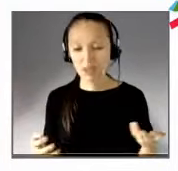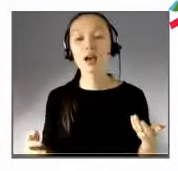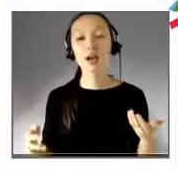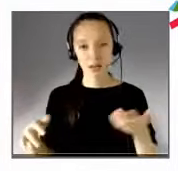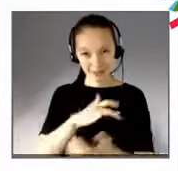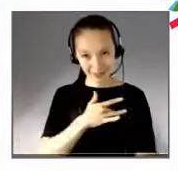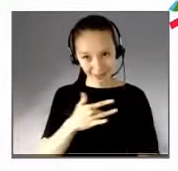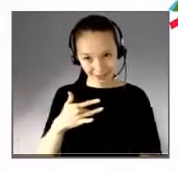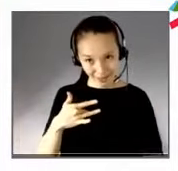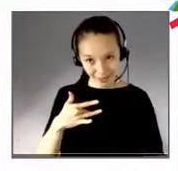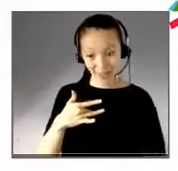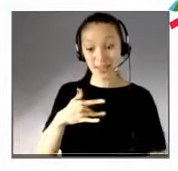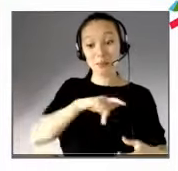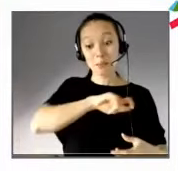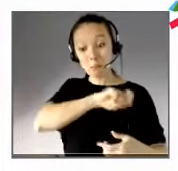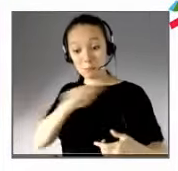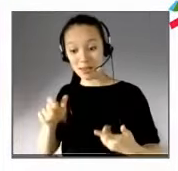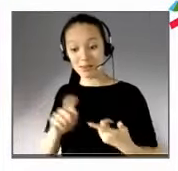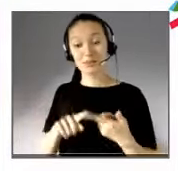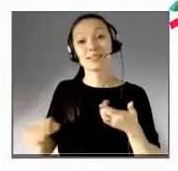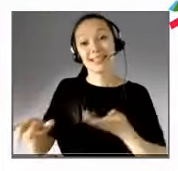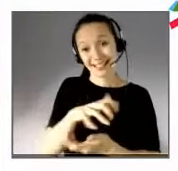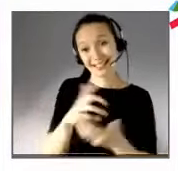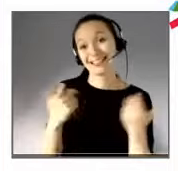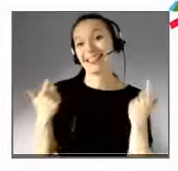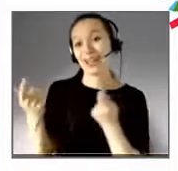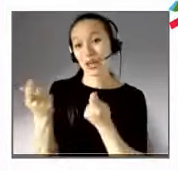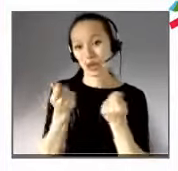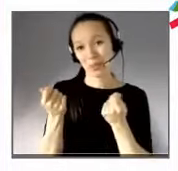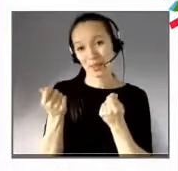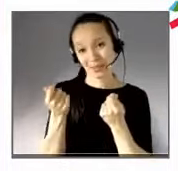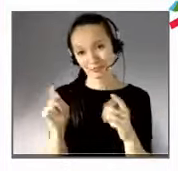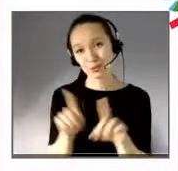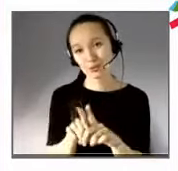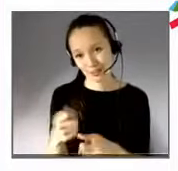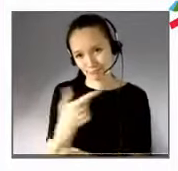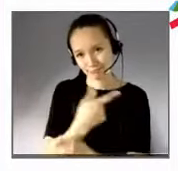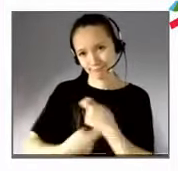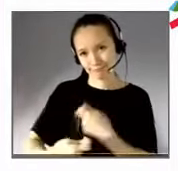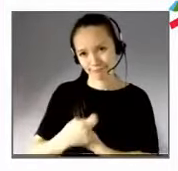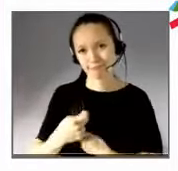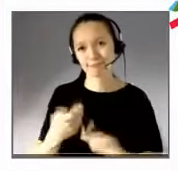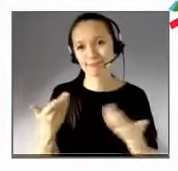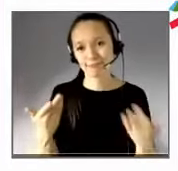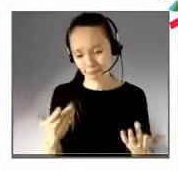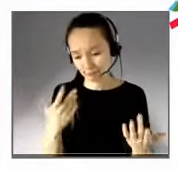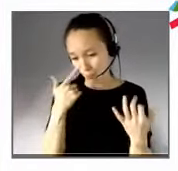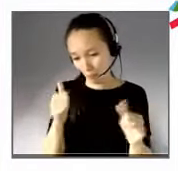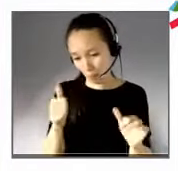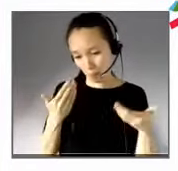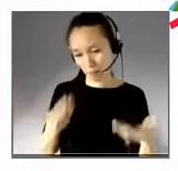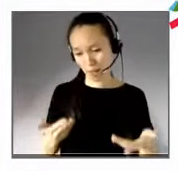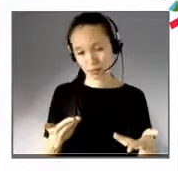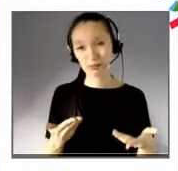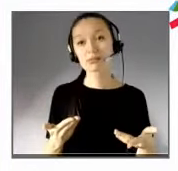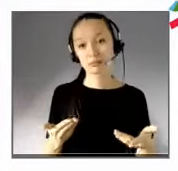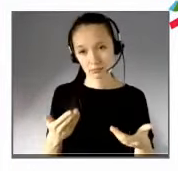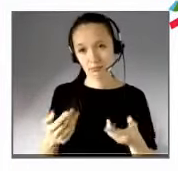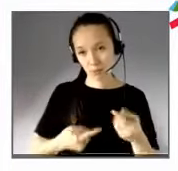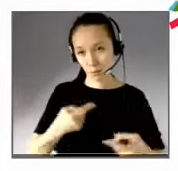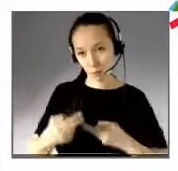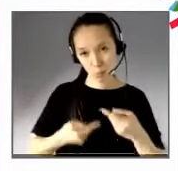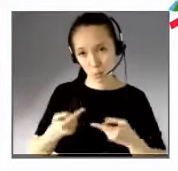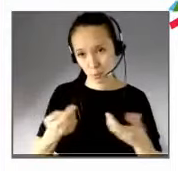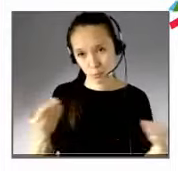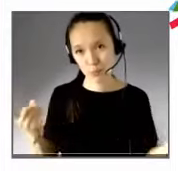qui est déjà là, c'est de voir comment on continue ça à